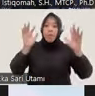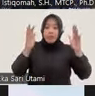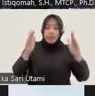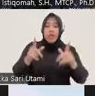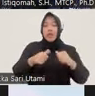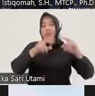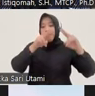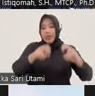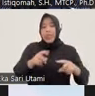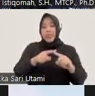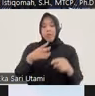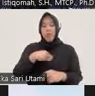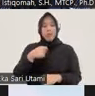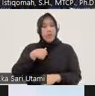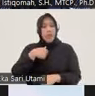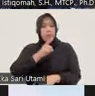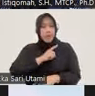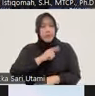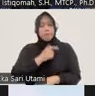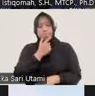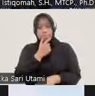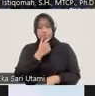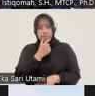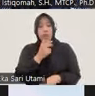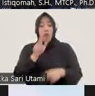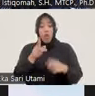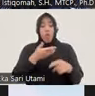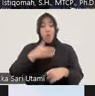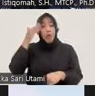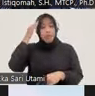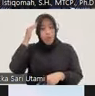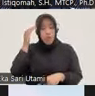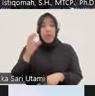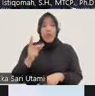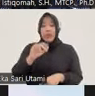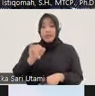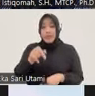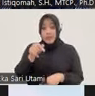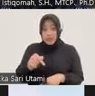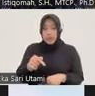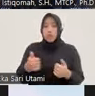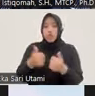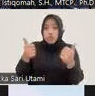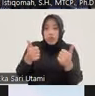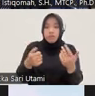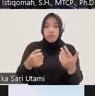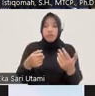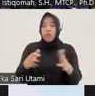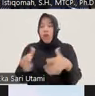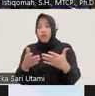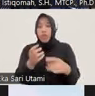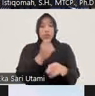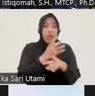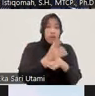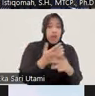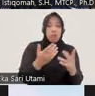ini tapi menurut saya memang kalau kita ingin mengetahui restoratif justice itu berhasil atau tidak apakah restoratif justice